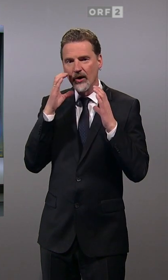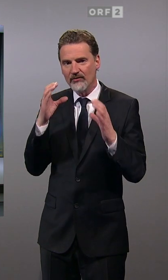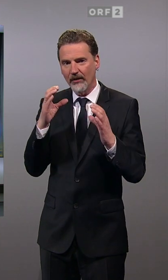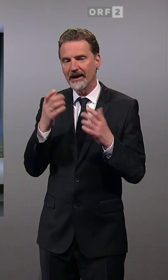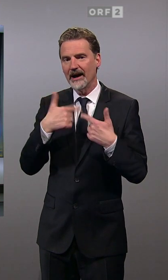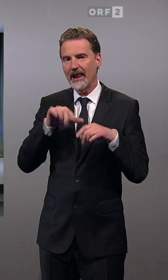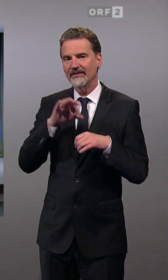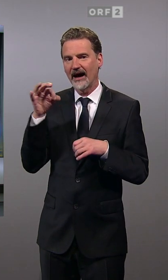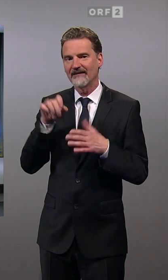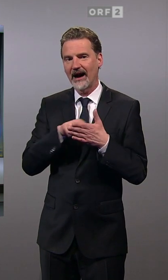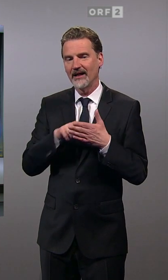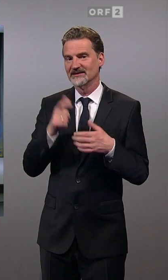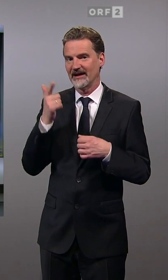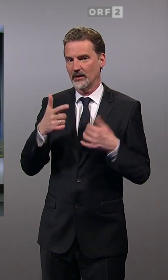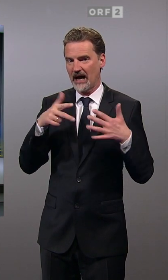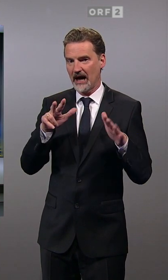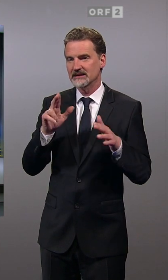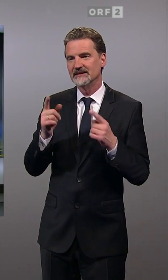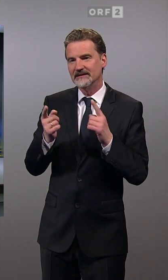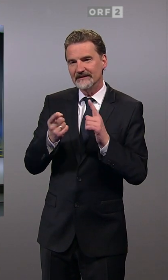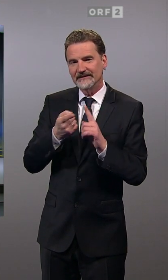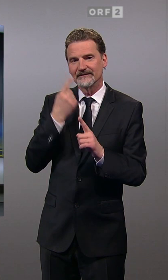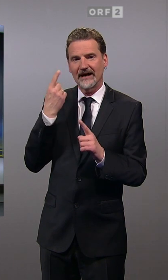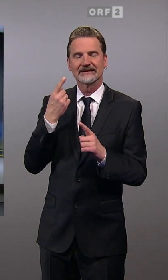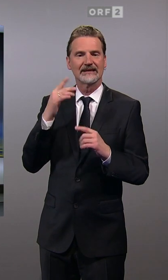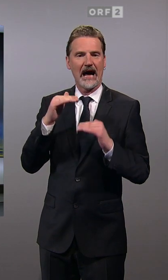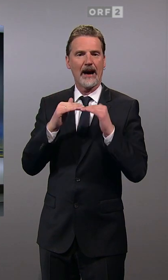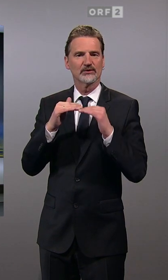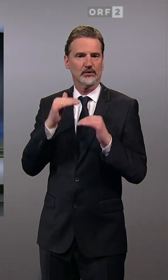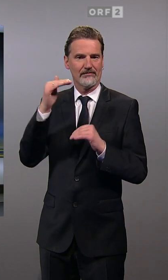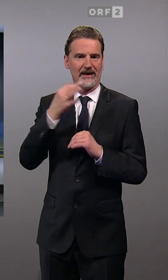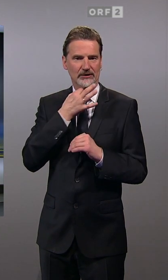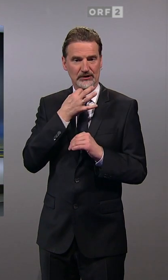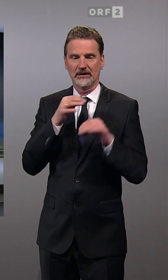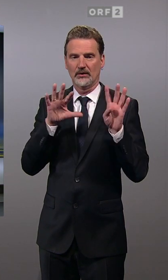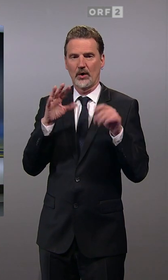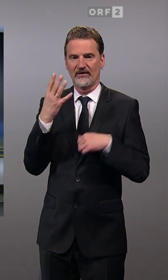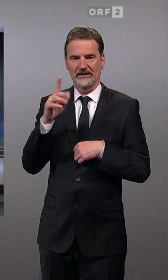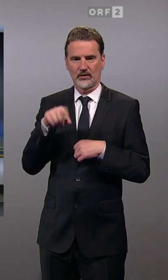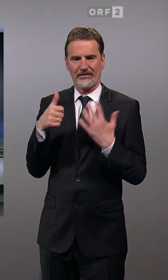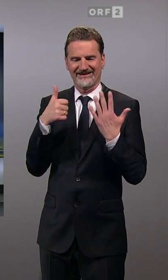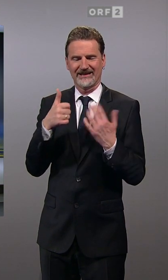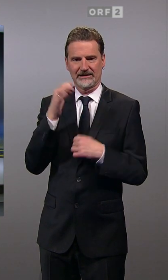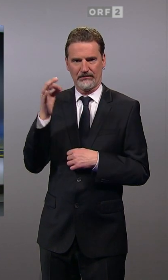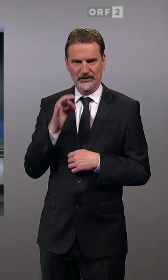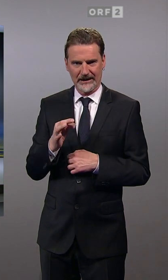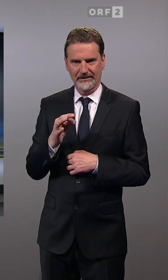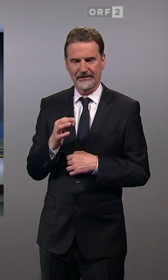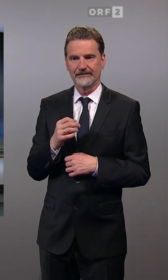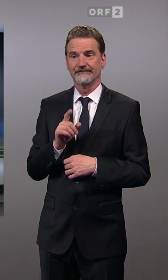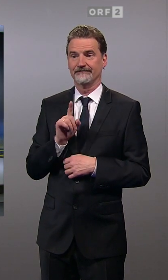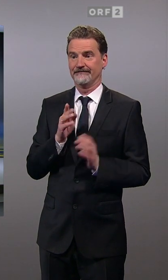Landtagswahl im Jahr 2018 knapp die absolute Prozentmehrheit, 49,6 Prozent, erreicht.